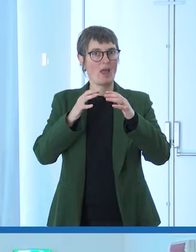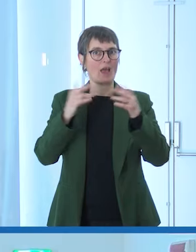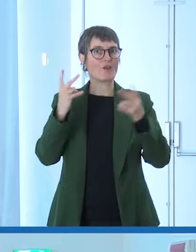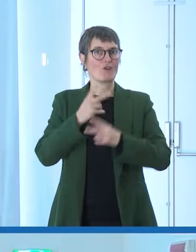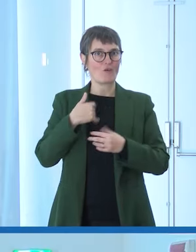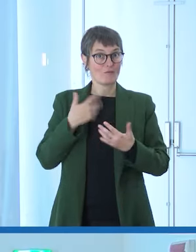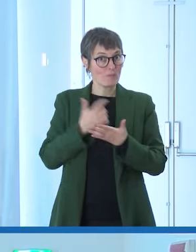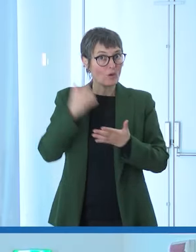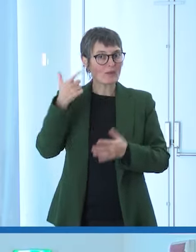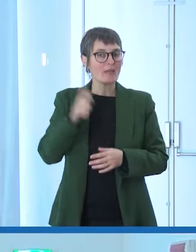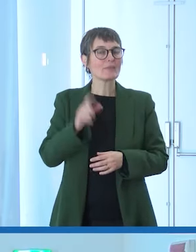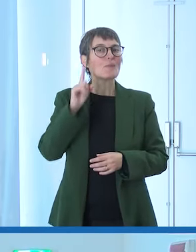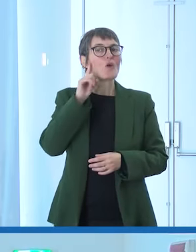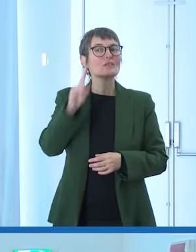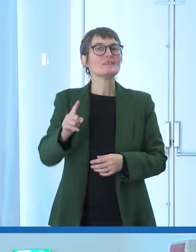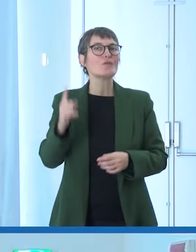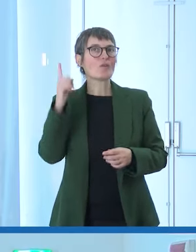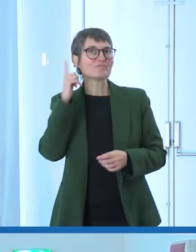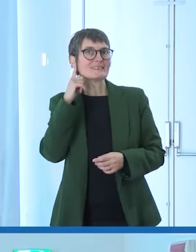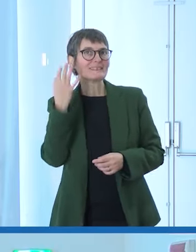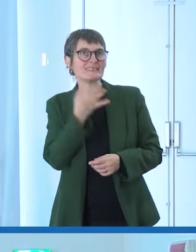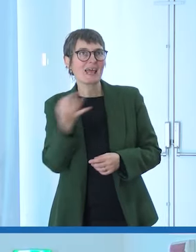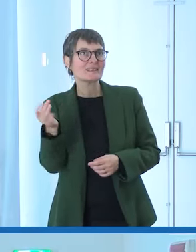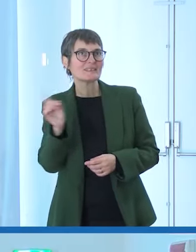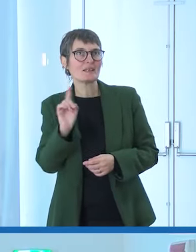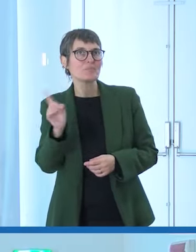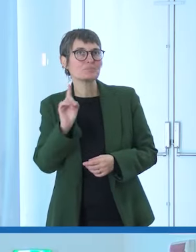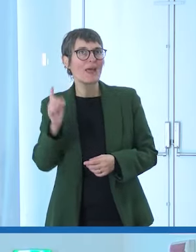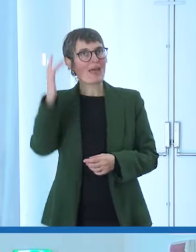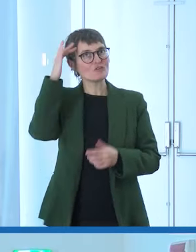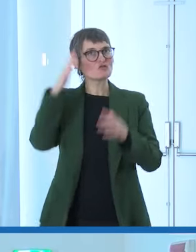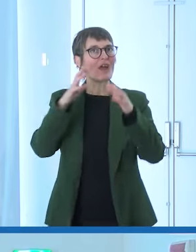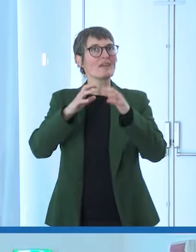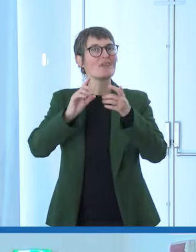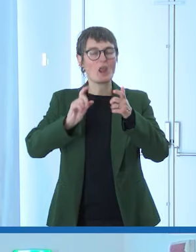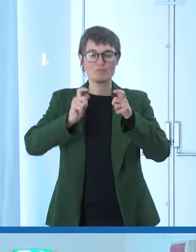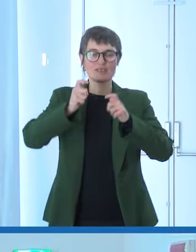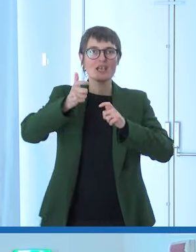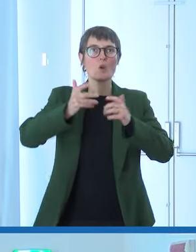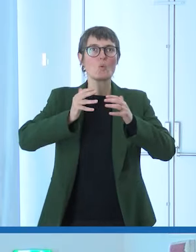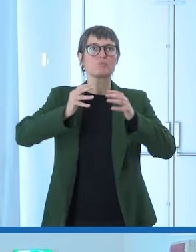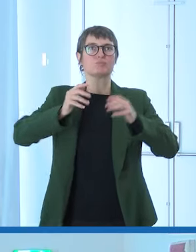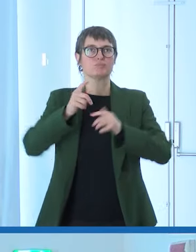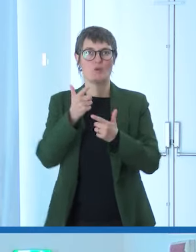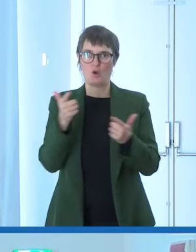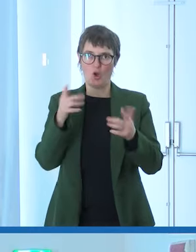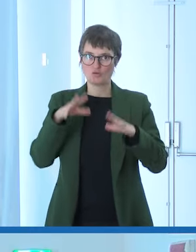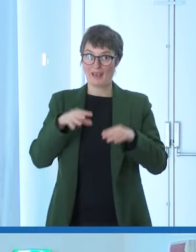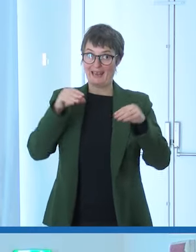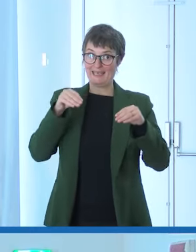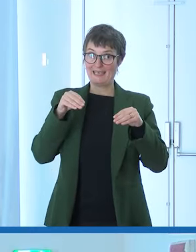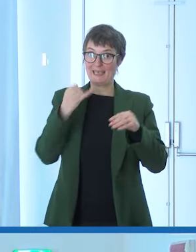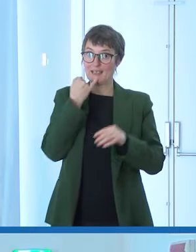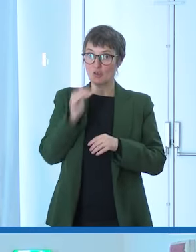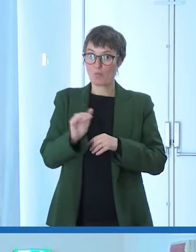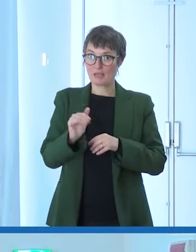bene non si sviluppa nei primi mesi di vita il cervello io ho sempre e oserei dire appunto ho fatto una